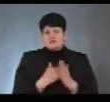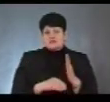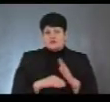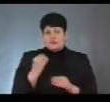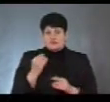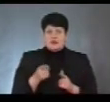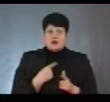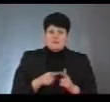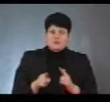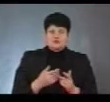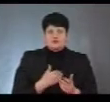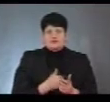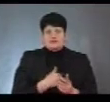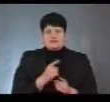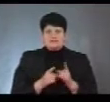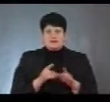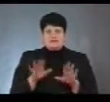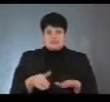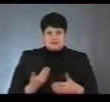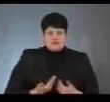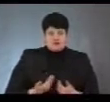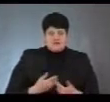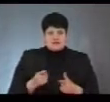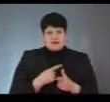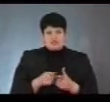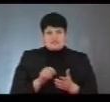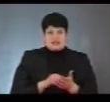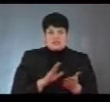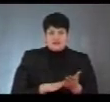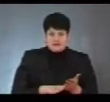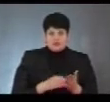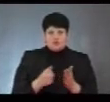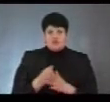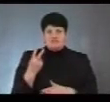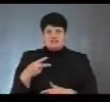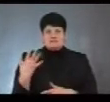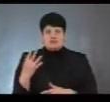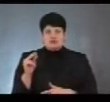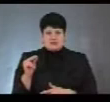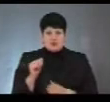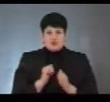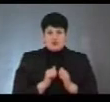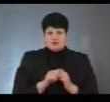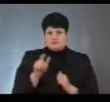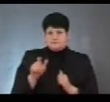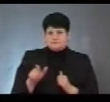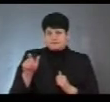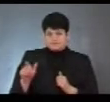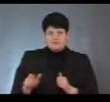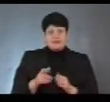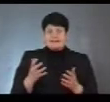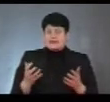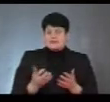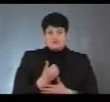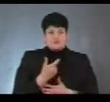якщо ви хочете змінити місце проживання, чи зареєструватися? До 25-го числа кожен громадянин, який не знайшов себе в